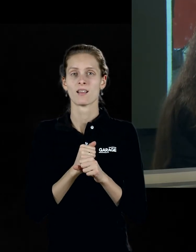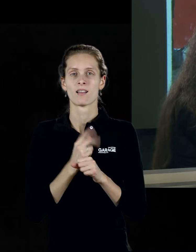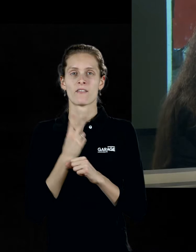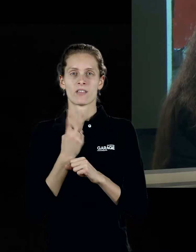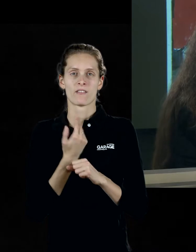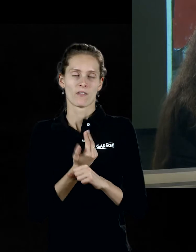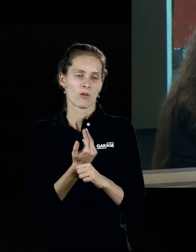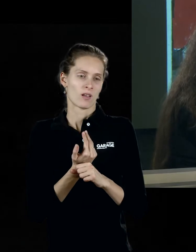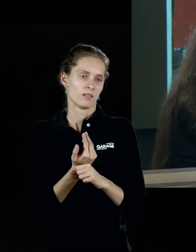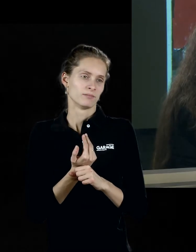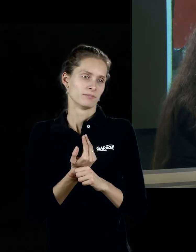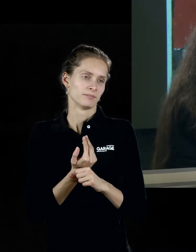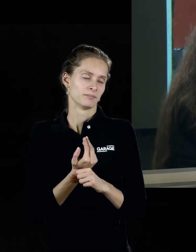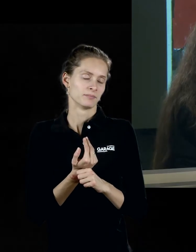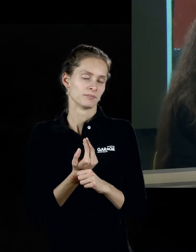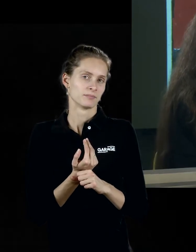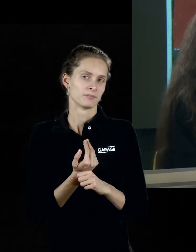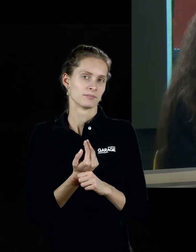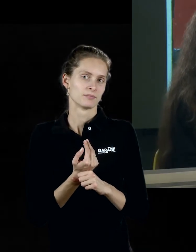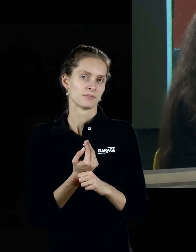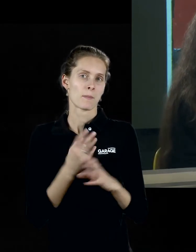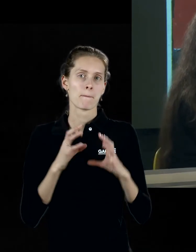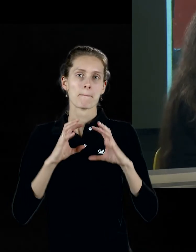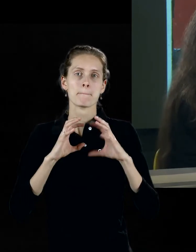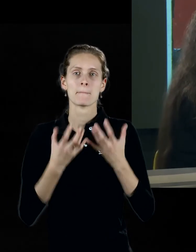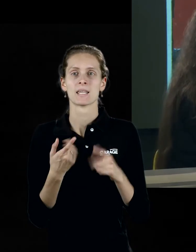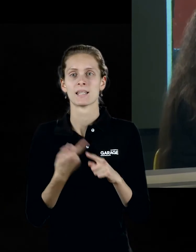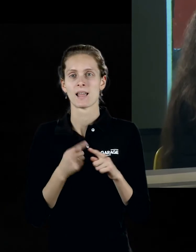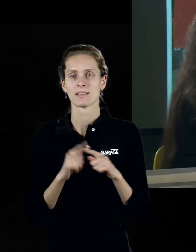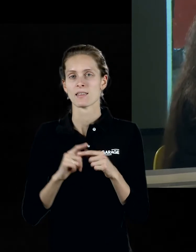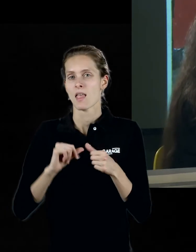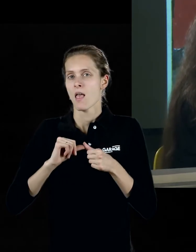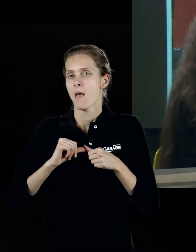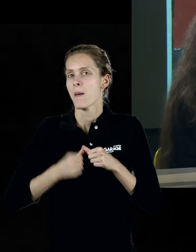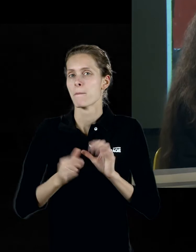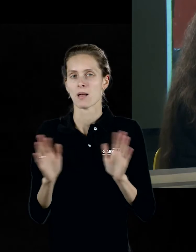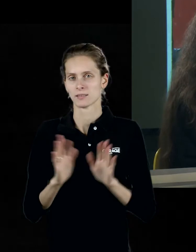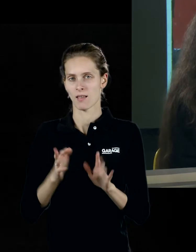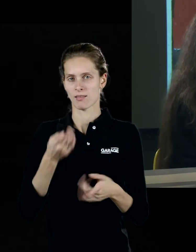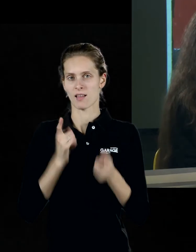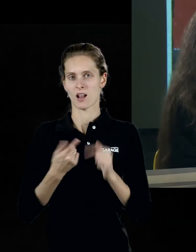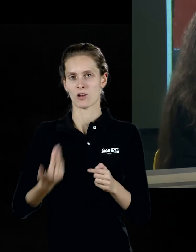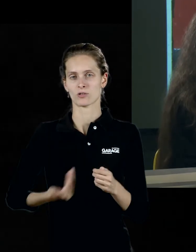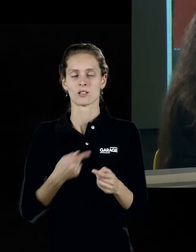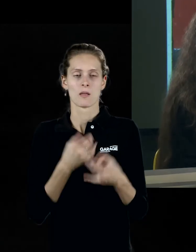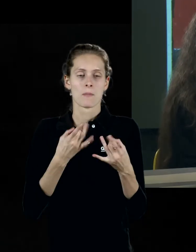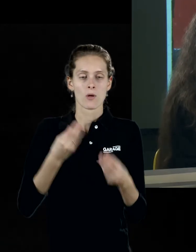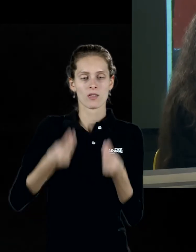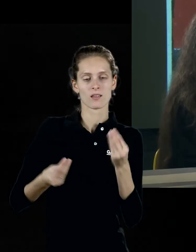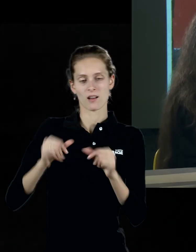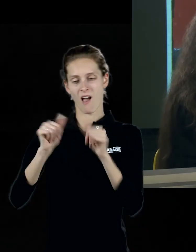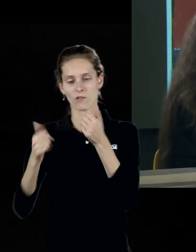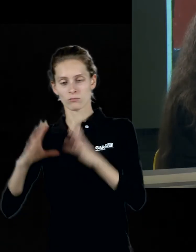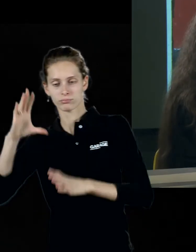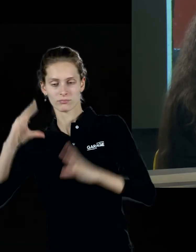абсолютной эфемерности, как знак того, что это не отливается в некую постоянную такую прочную реальность, что это всего лишь игра форм, что